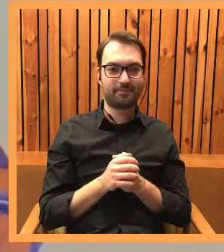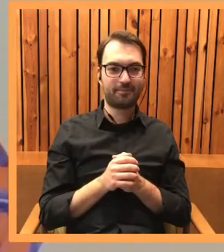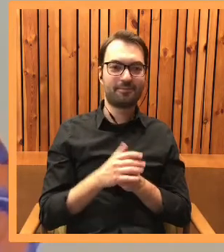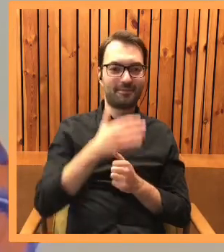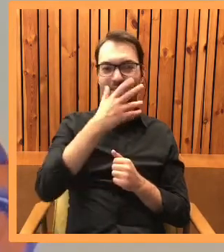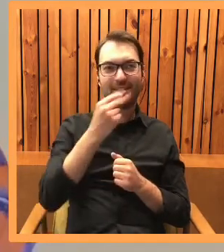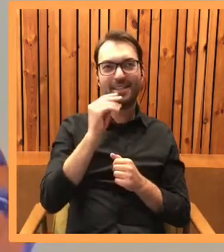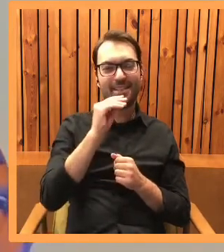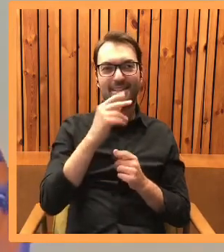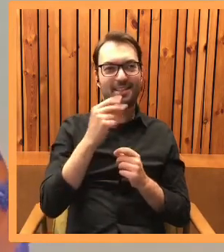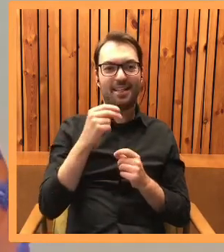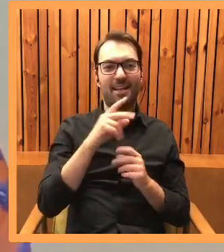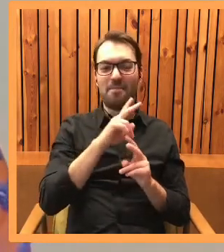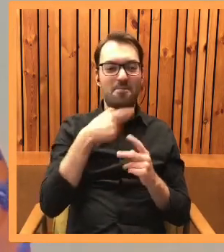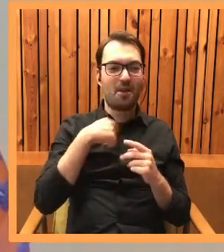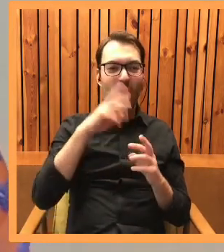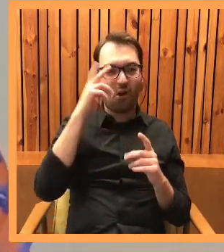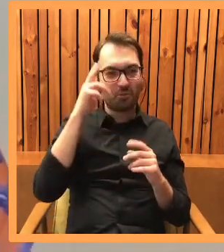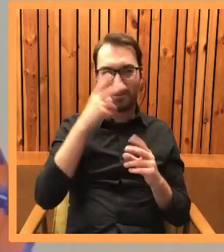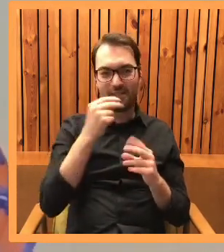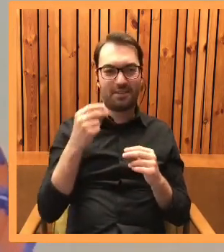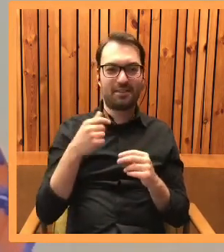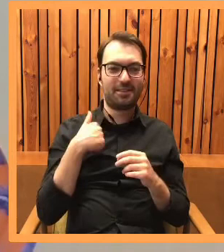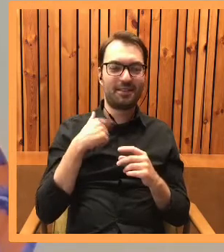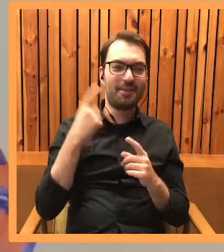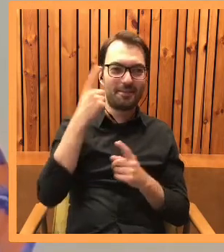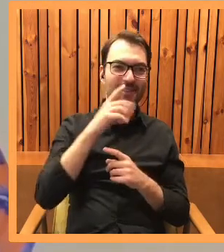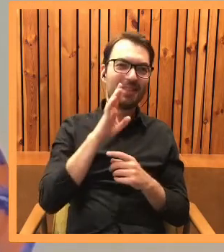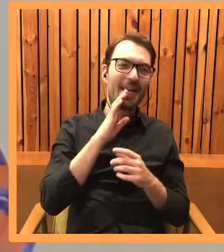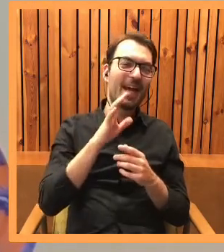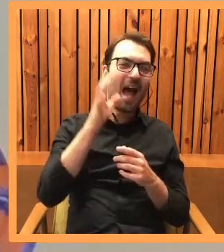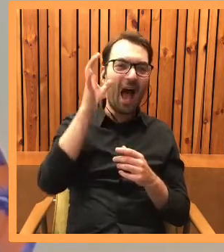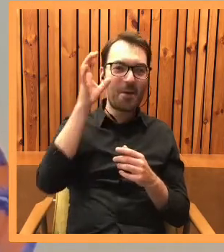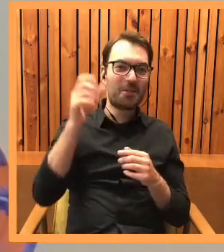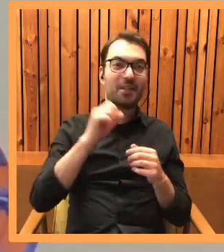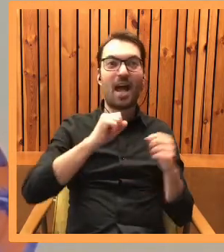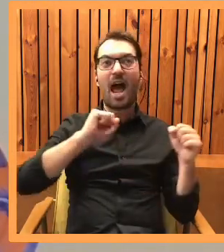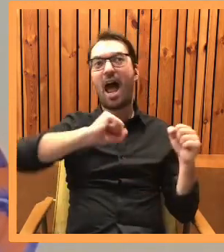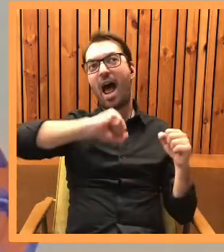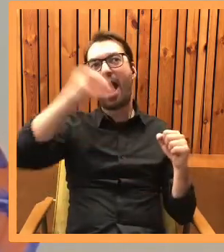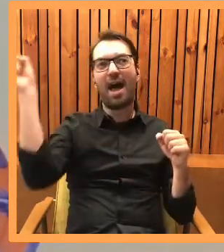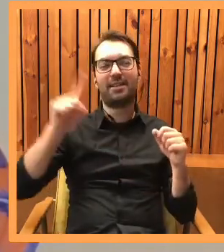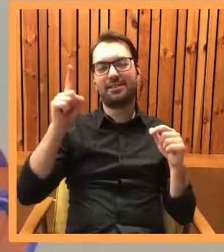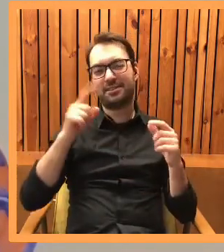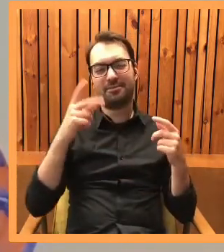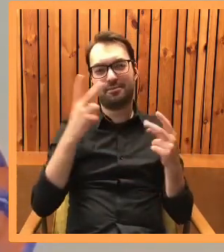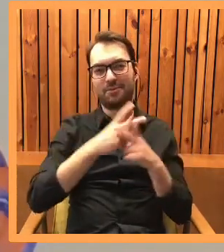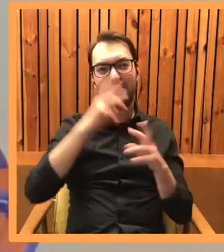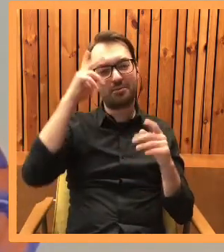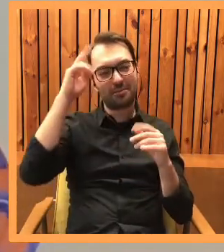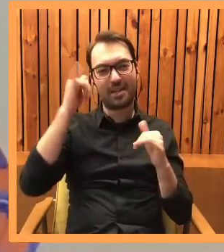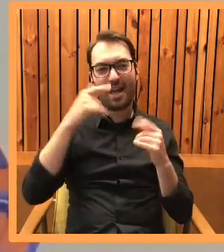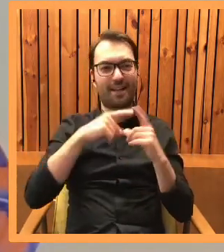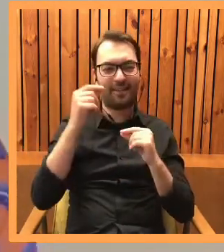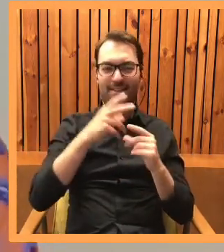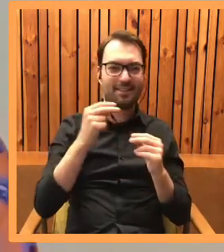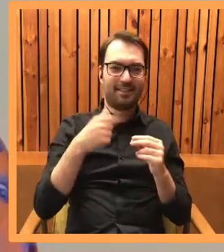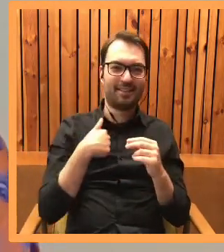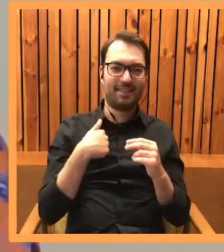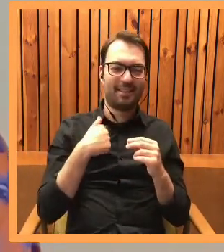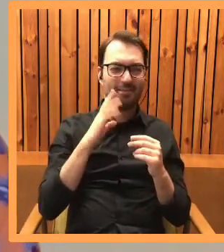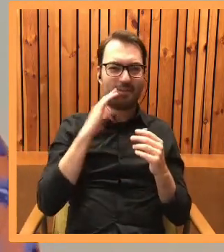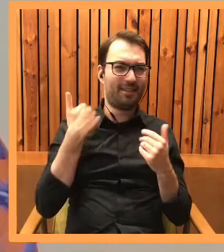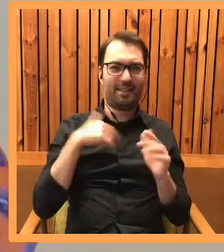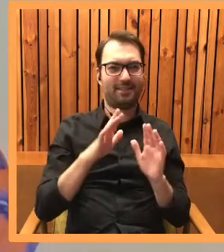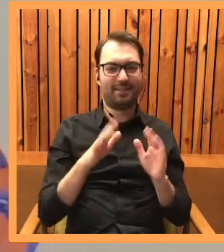No nie wiem, jeszcze nie zostałam rozpoznana. Jednak łudzę się, że pisarze nie są aż takimi osobami rozpoznawalnymi. Ja chyba nie